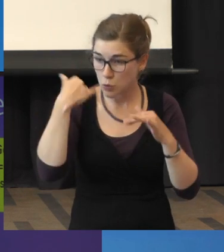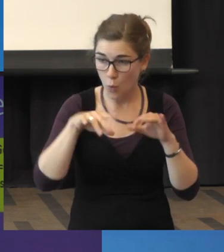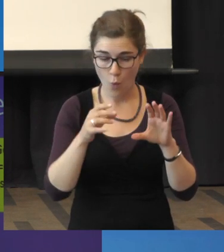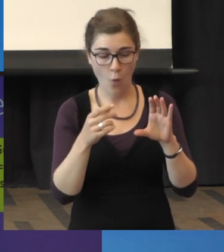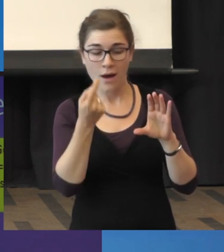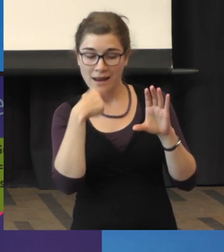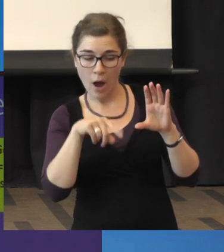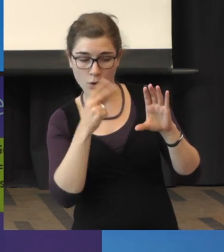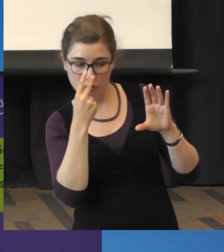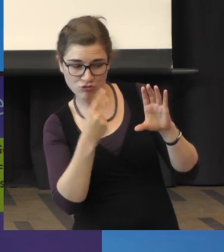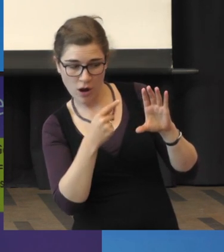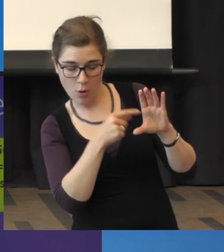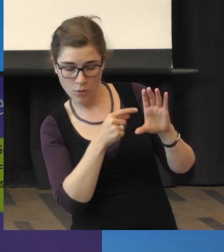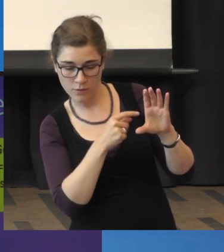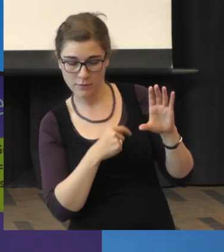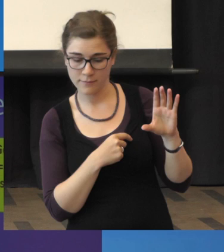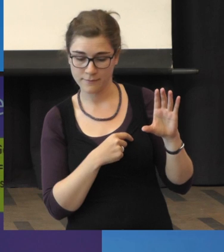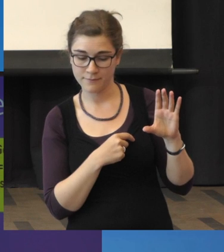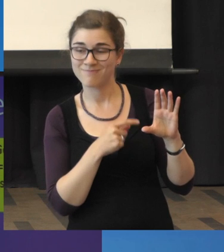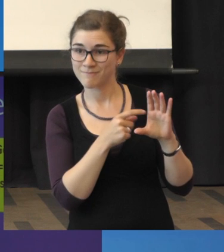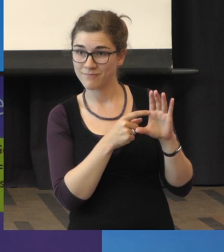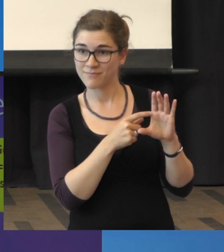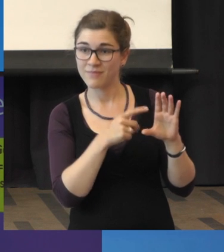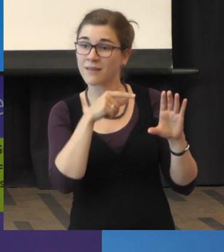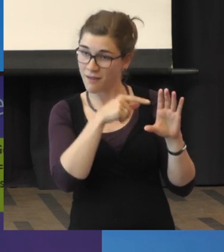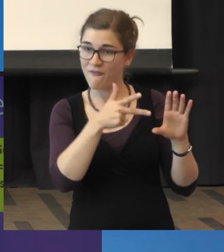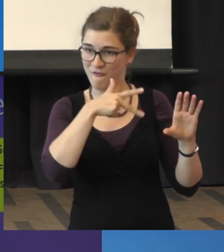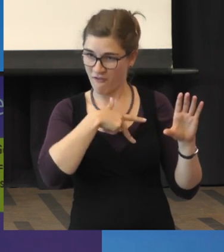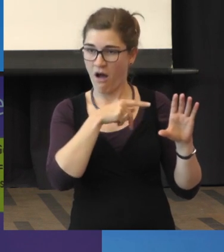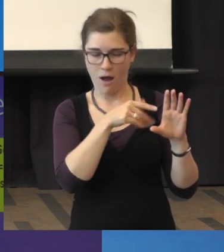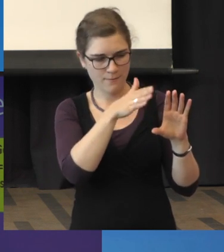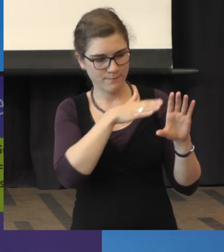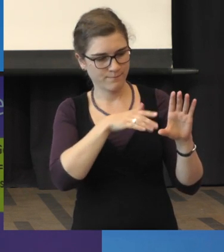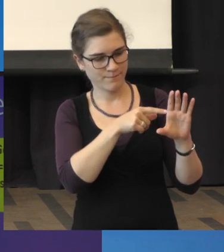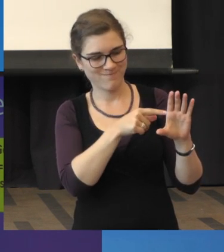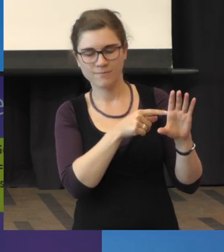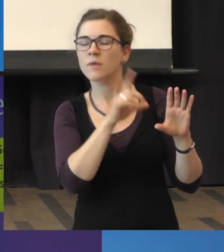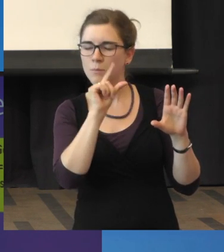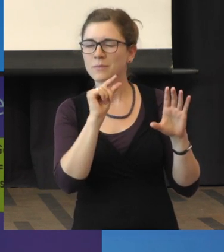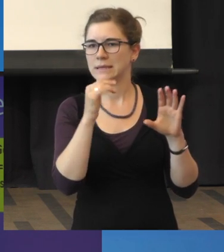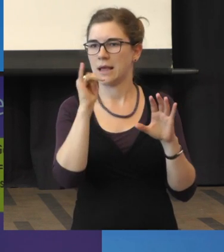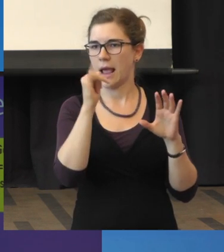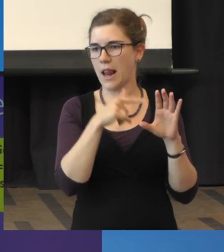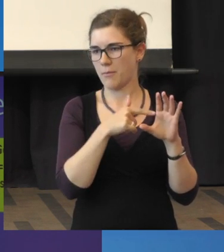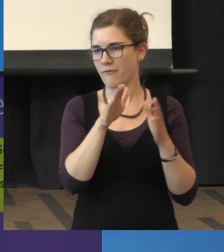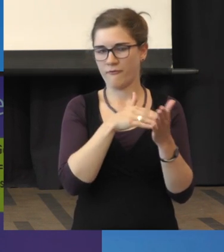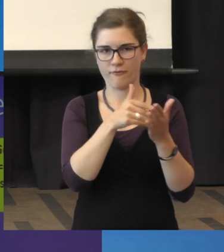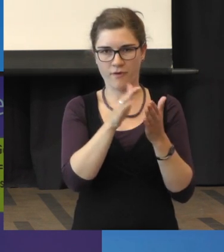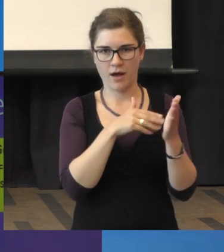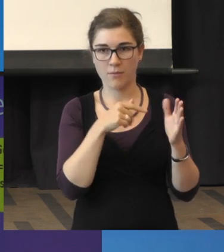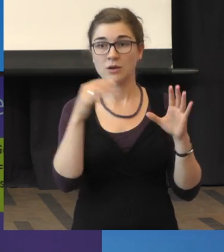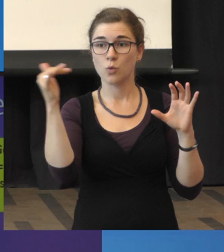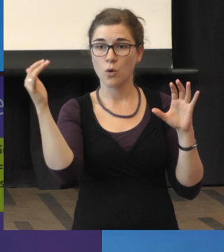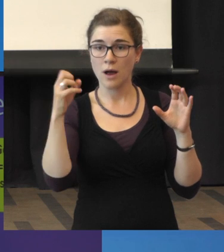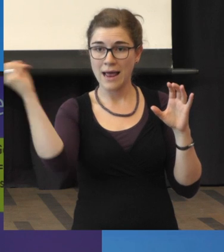dann ist auch dieser Fleck, diese Region, die Makula etwas gelb. Also das Licht fällt